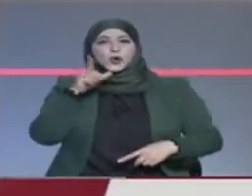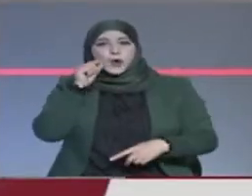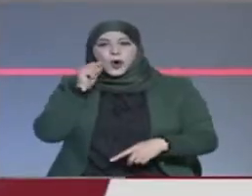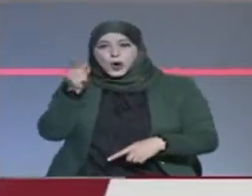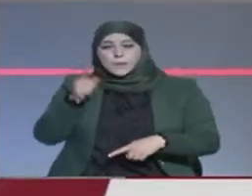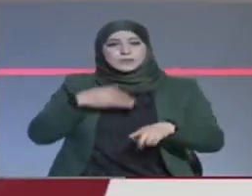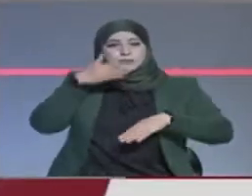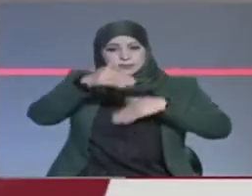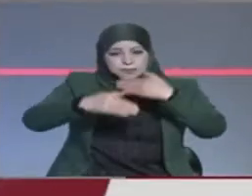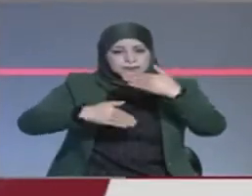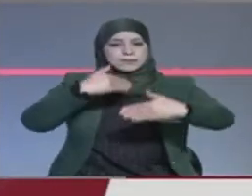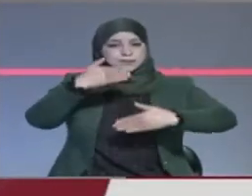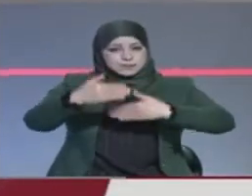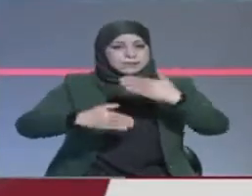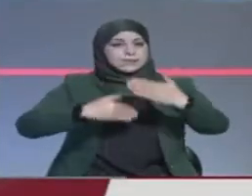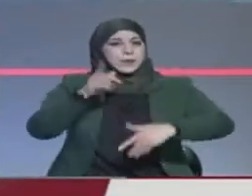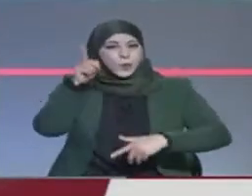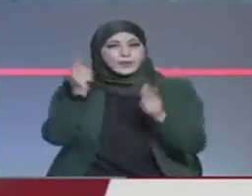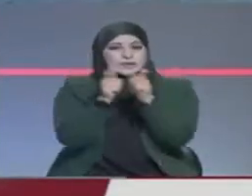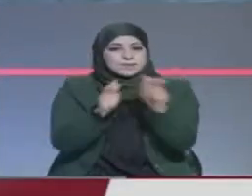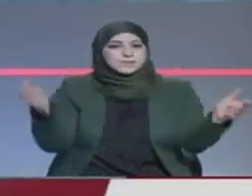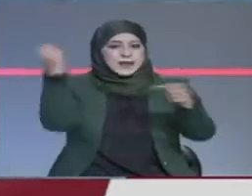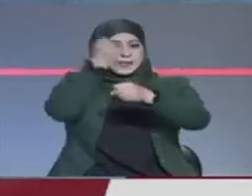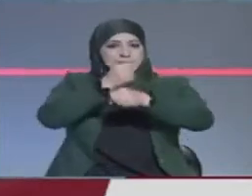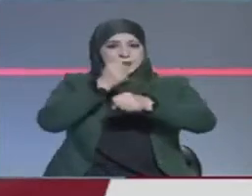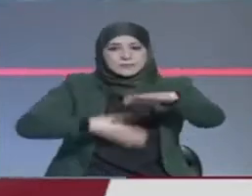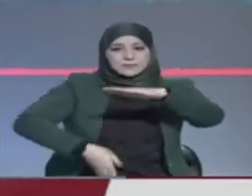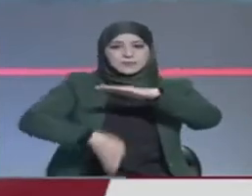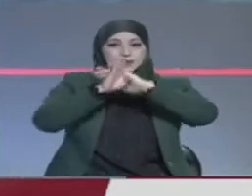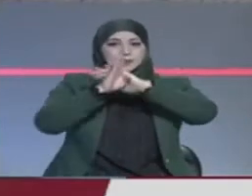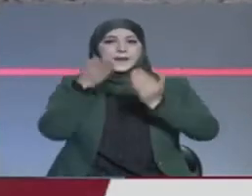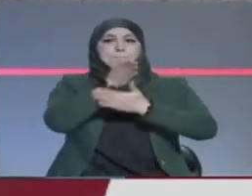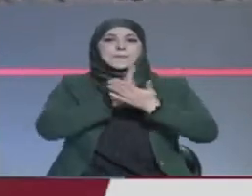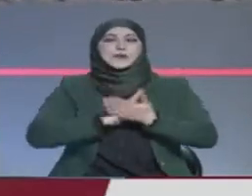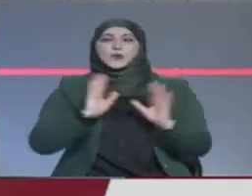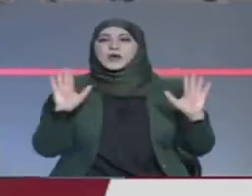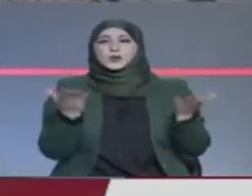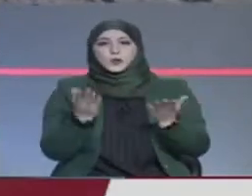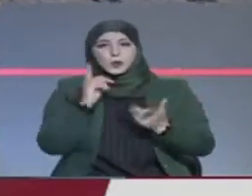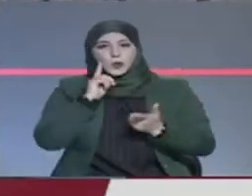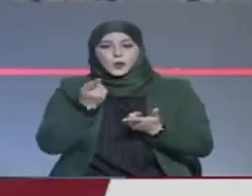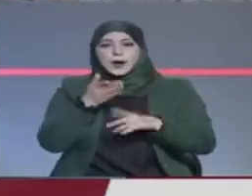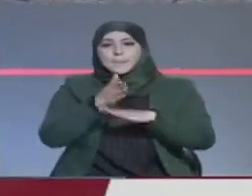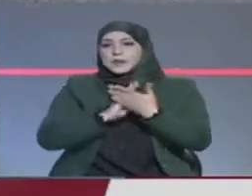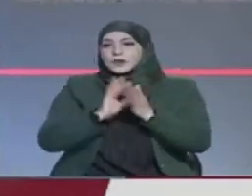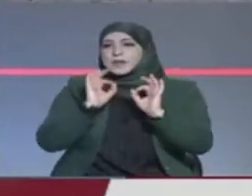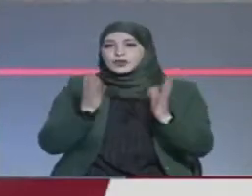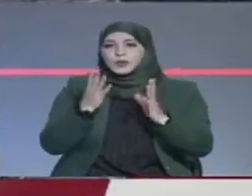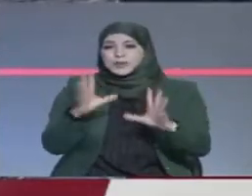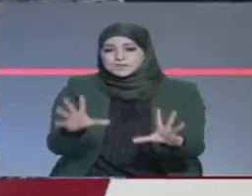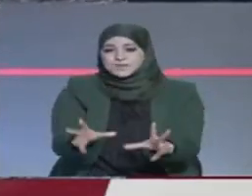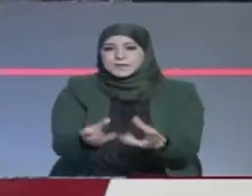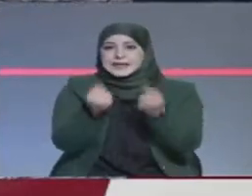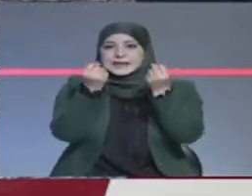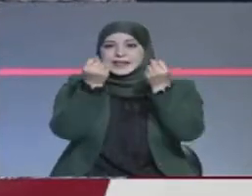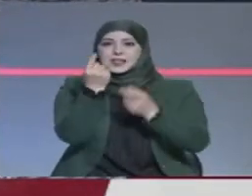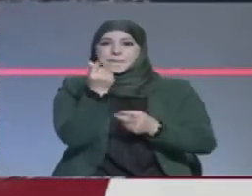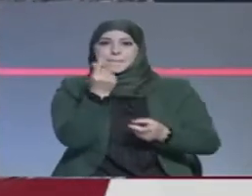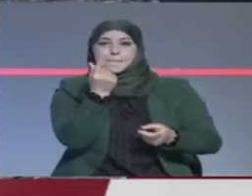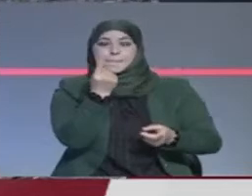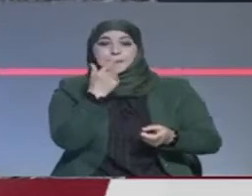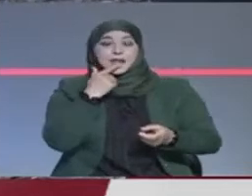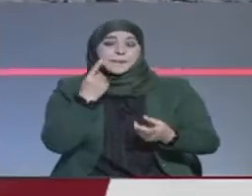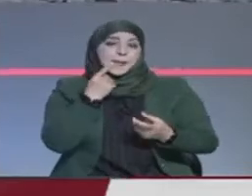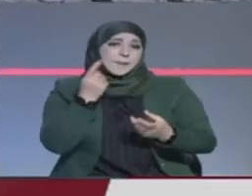العمري وهو أحد المستثمرين لمراقبة انطلاق تهيئة مشروعه والمتمثل في استخراج الملح الطبيعي بشط جريد